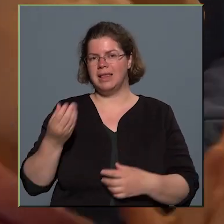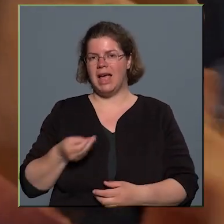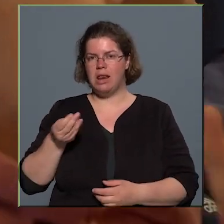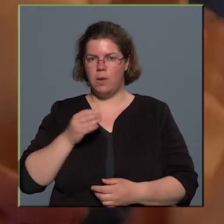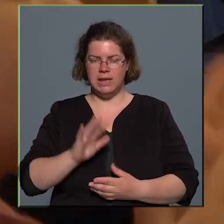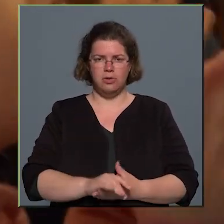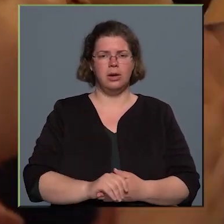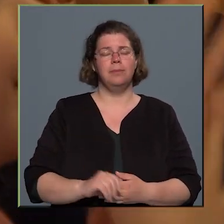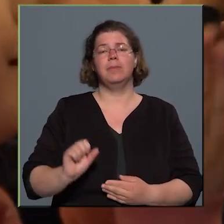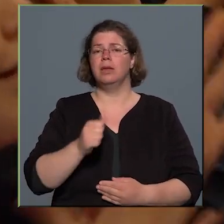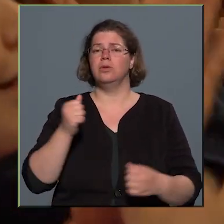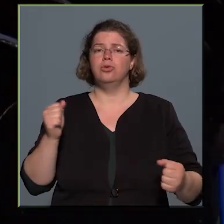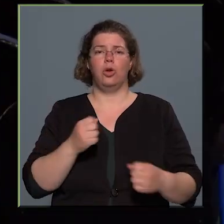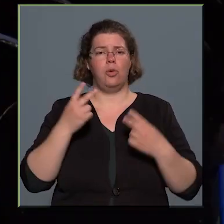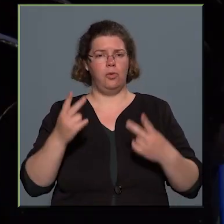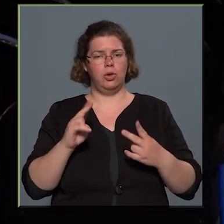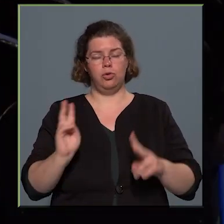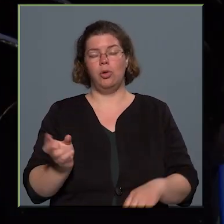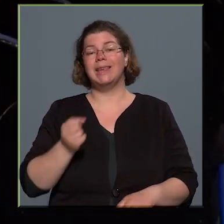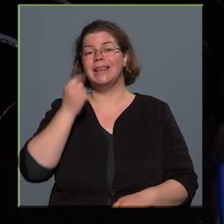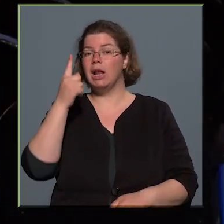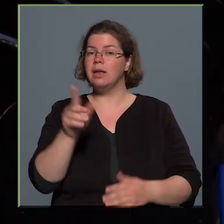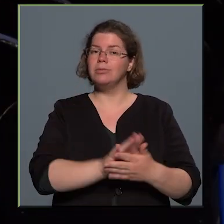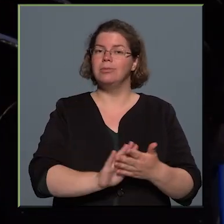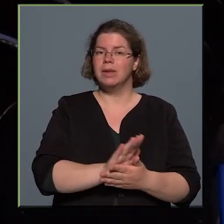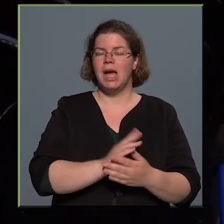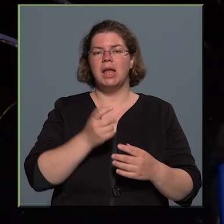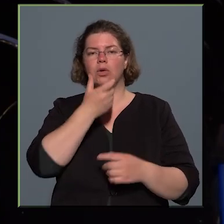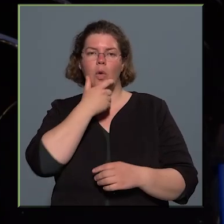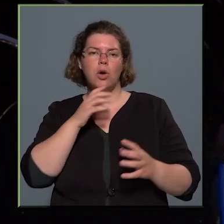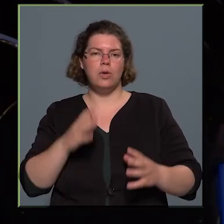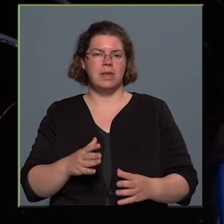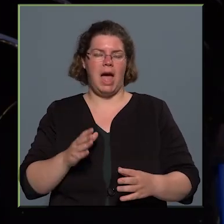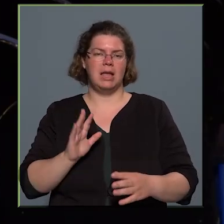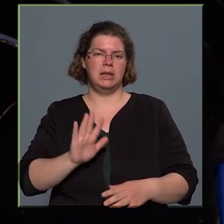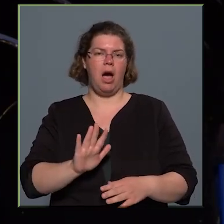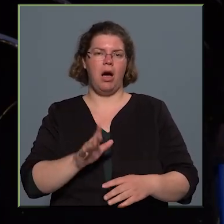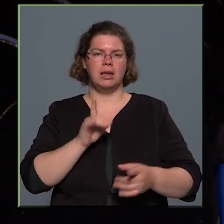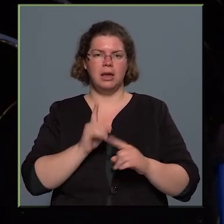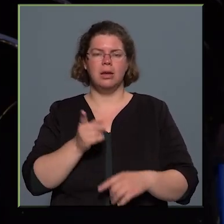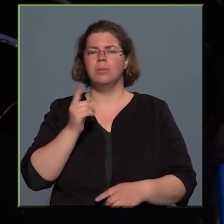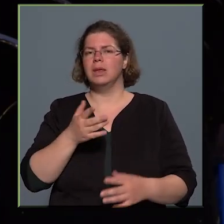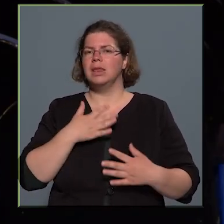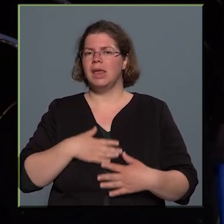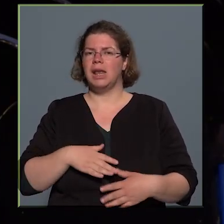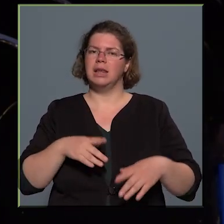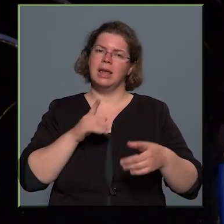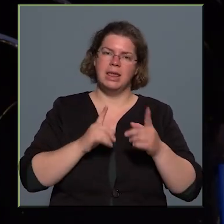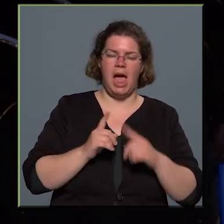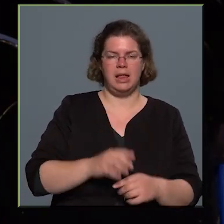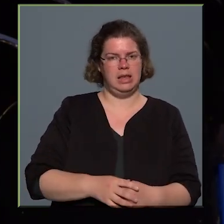először is nagyon fontos az, hogy kitaláljuk, hogy milyen korosztálynak játszunk, mit szeretnénk játszani.